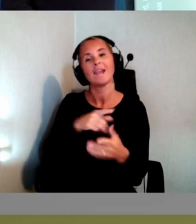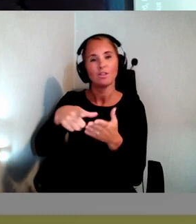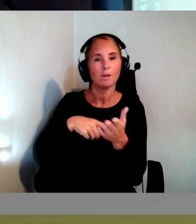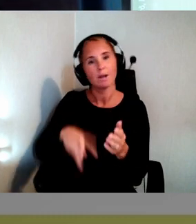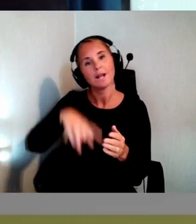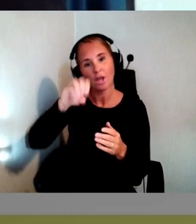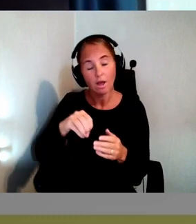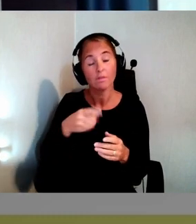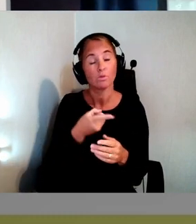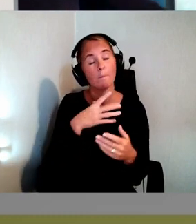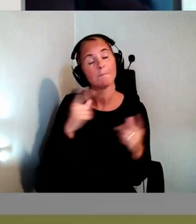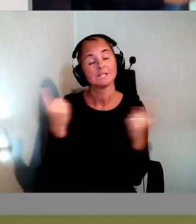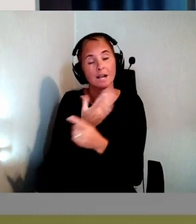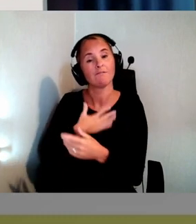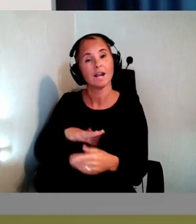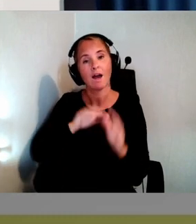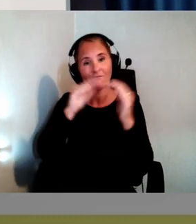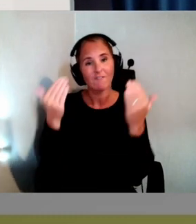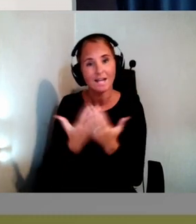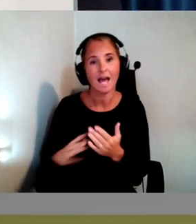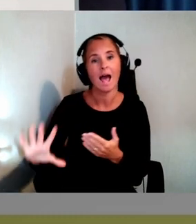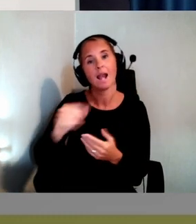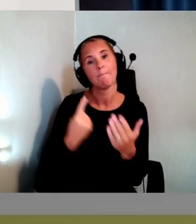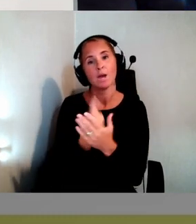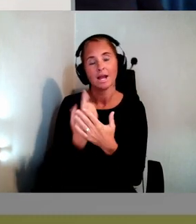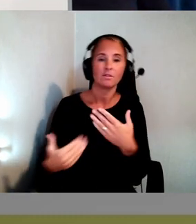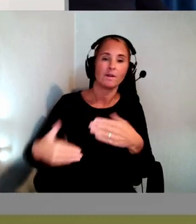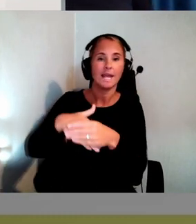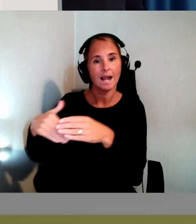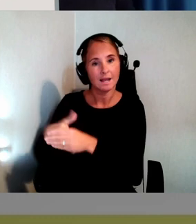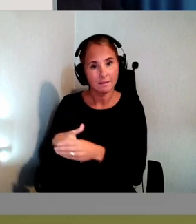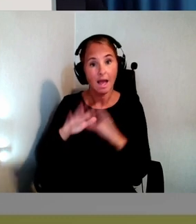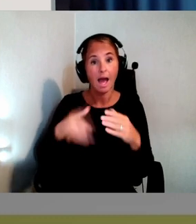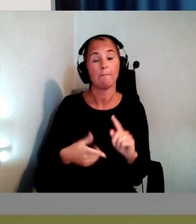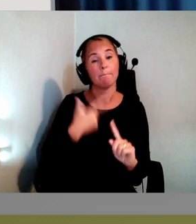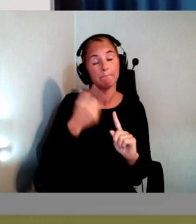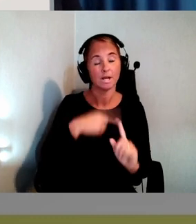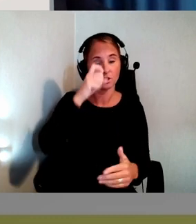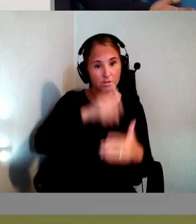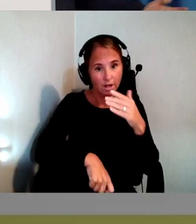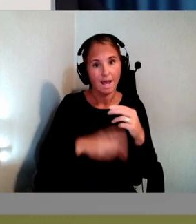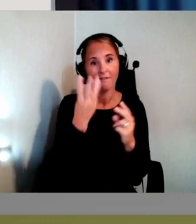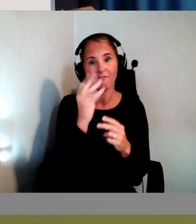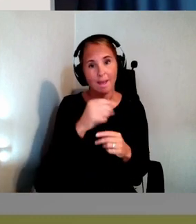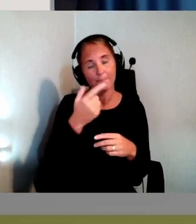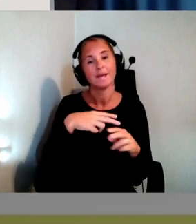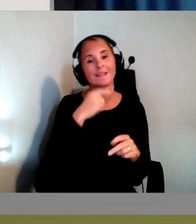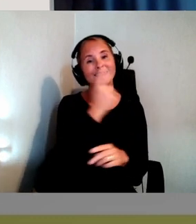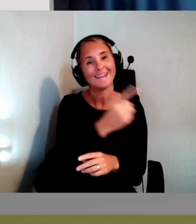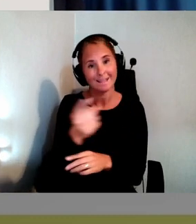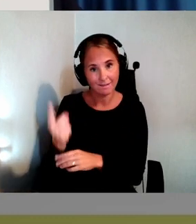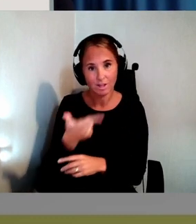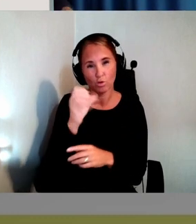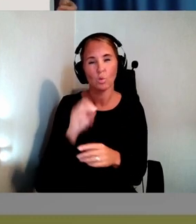kommer fram. Alla kan vara delaktiga. Därför har man till att börja med startat något som heter webbdirektivet. Och det var det som Thor nämnde här. Att inom